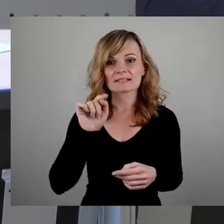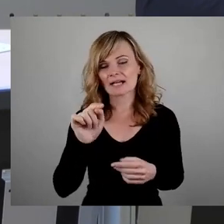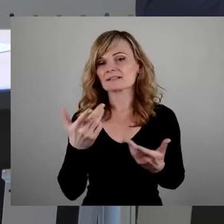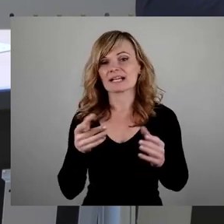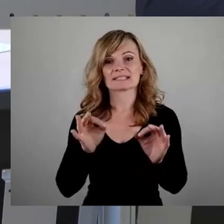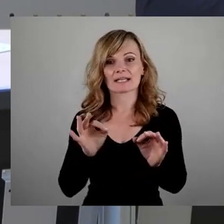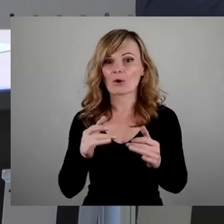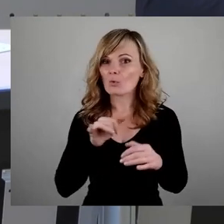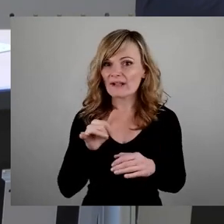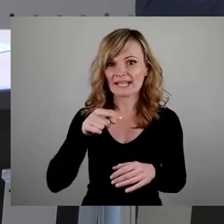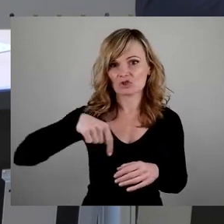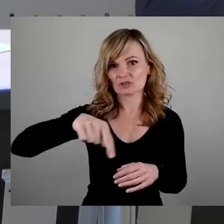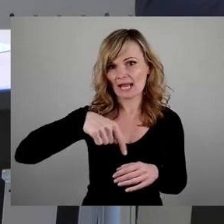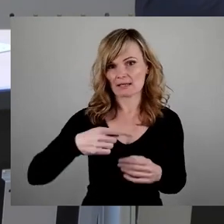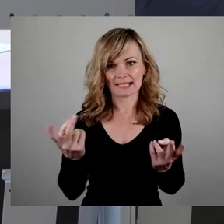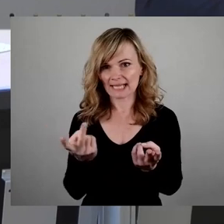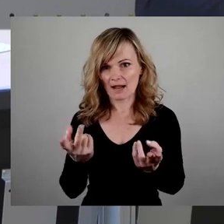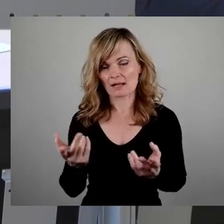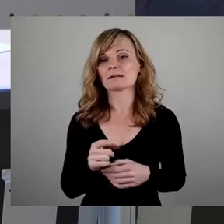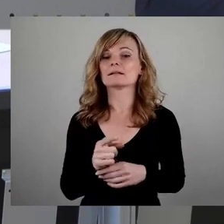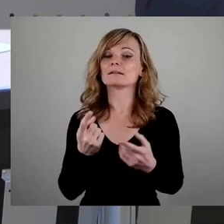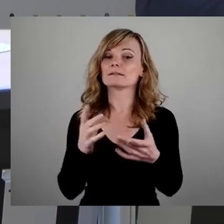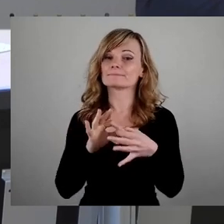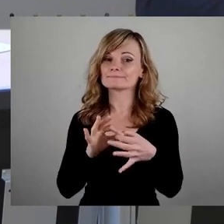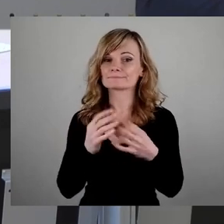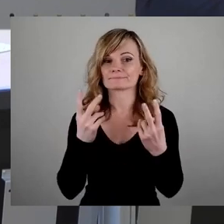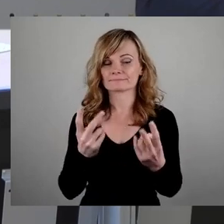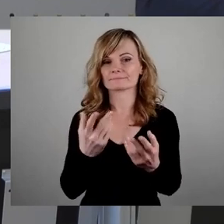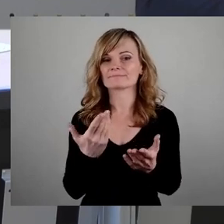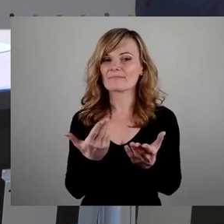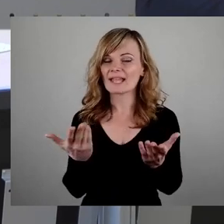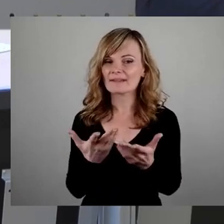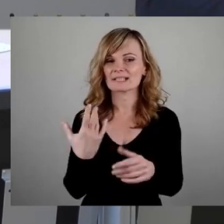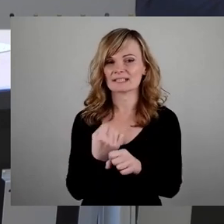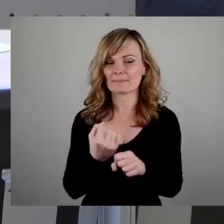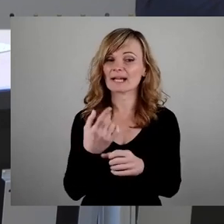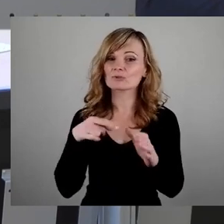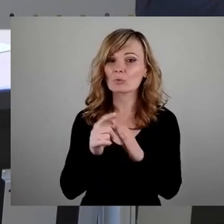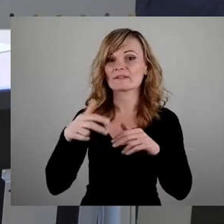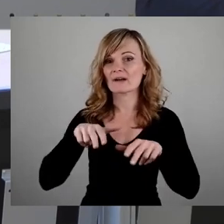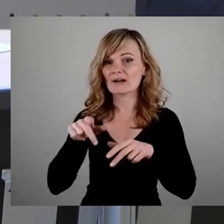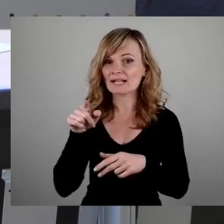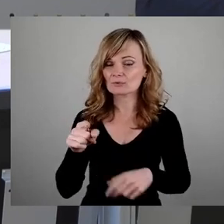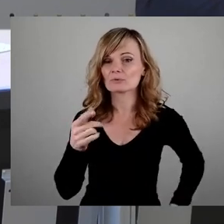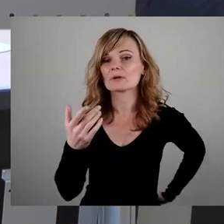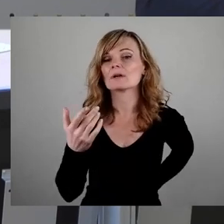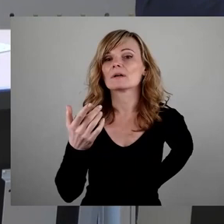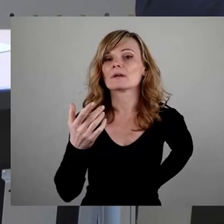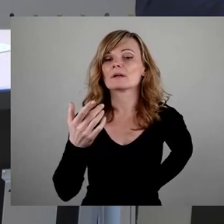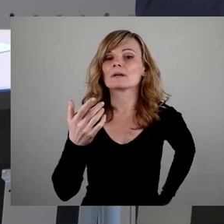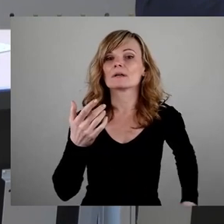welche Stelle. Es geht darum, dass etwas getan wurde durch die Verwaltung, beziehungsweise durch von der Verwaltung